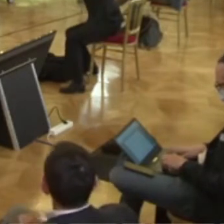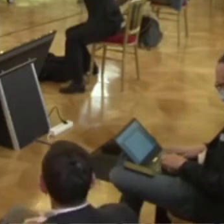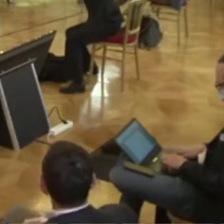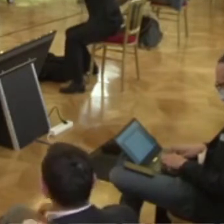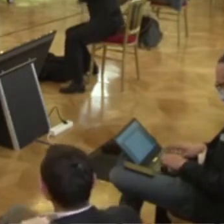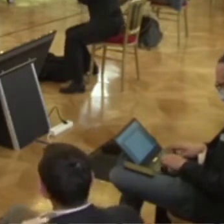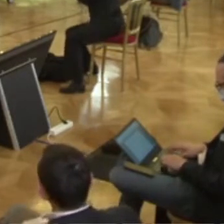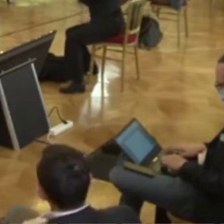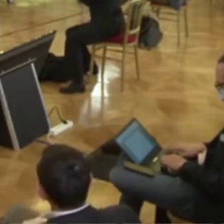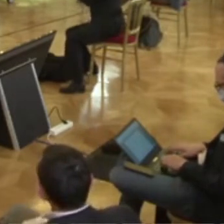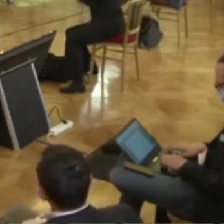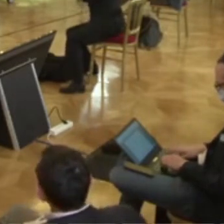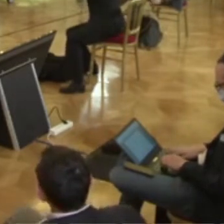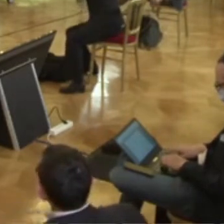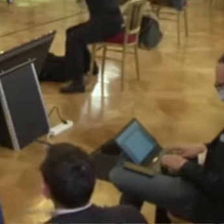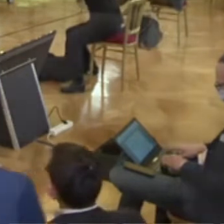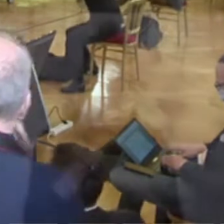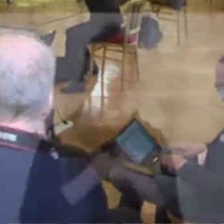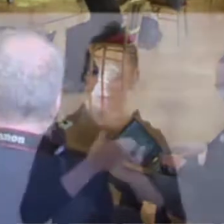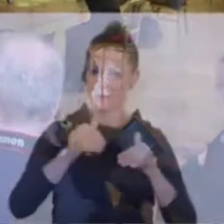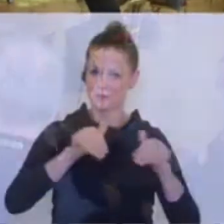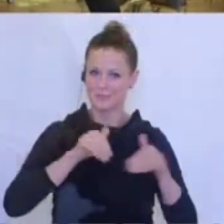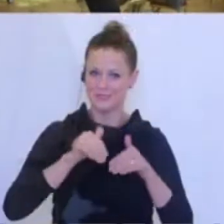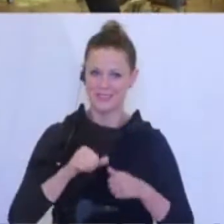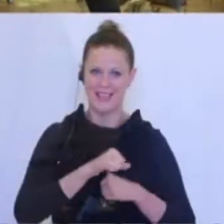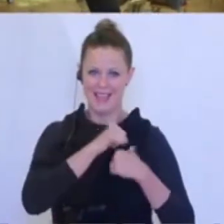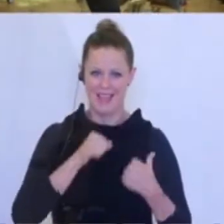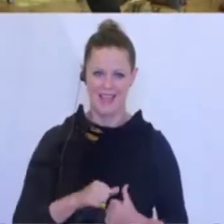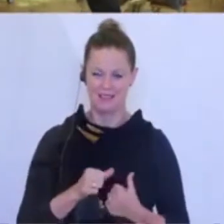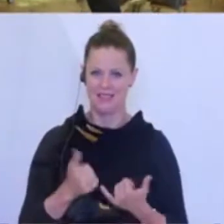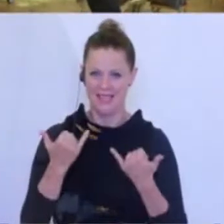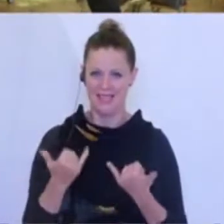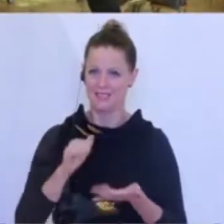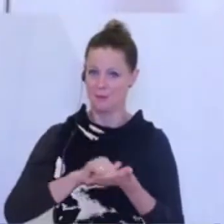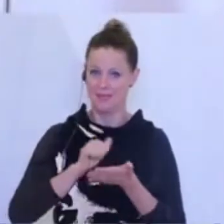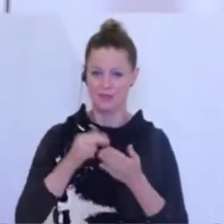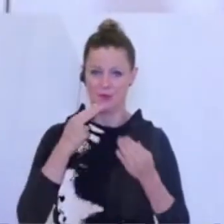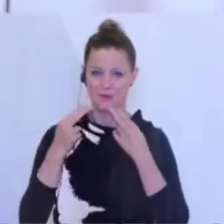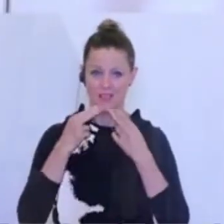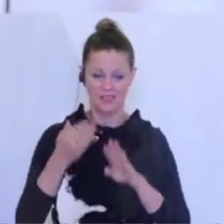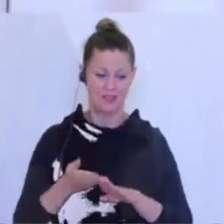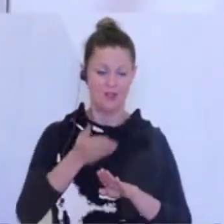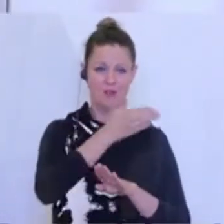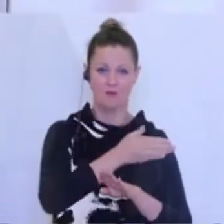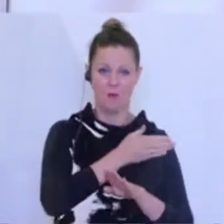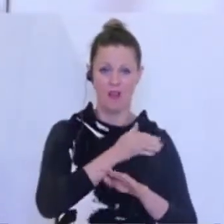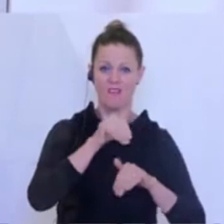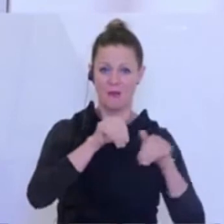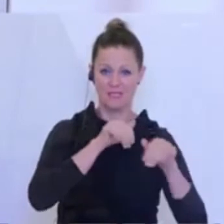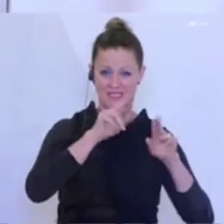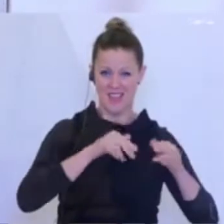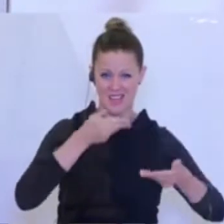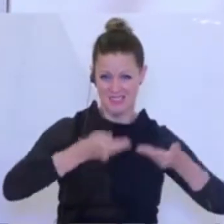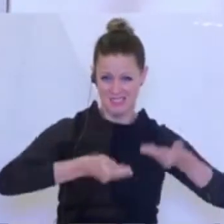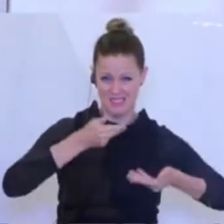Bildungsminister, ich darf Sie ganz herzlich zu dieser Pressekonferenz im Anschluss an die heutige Sitzung des Ministerrats